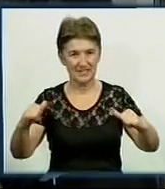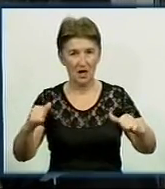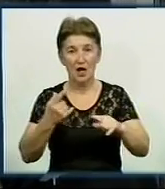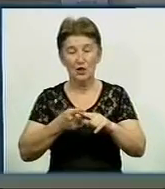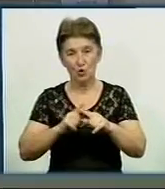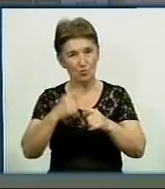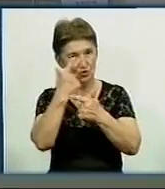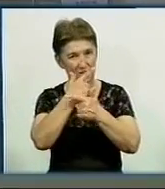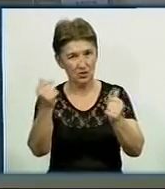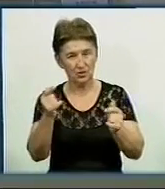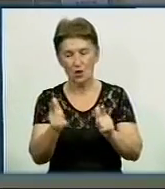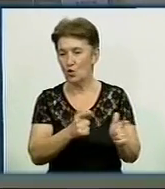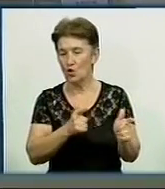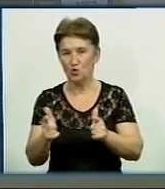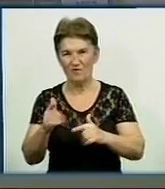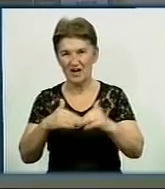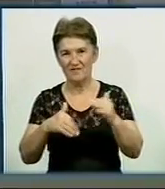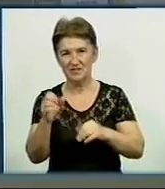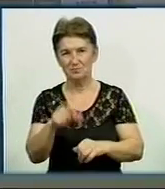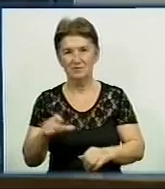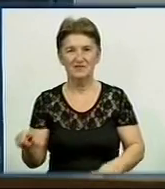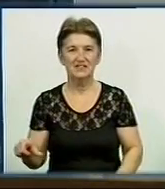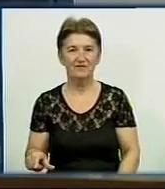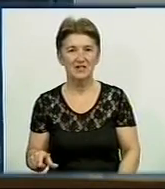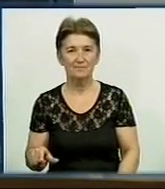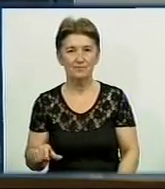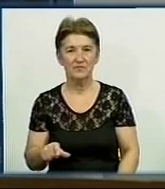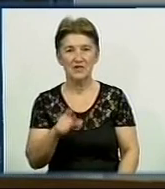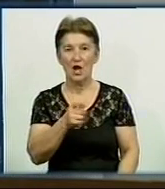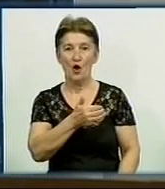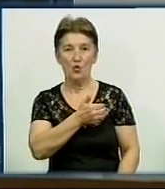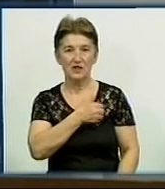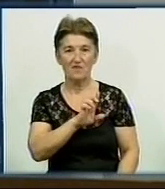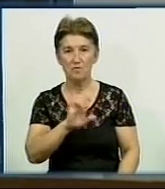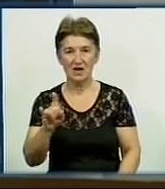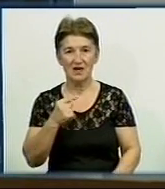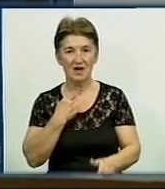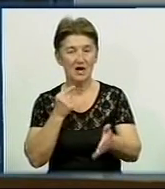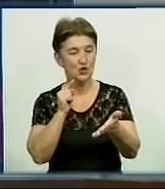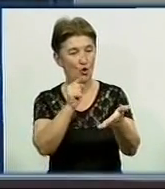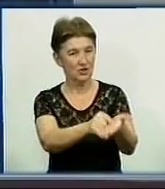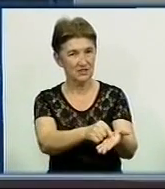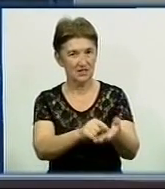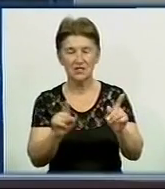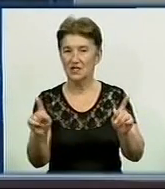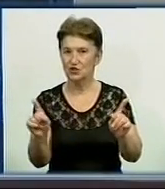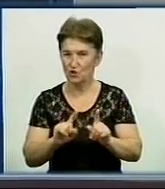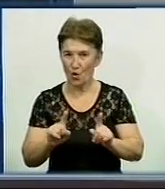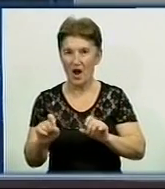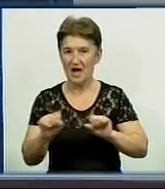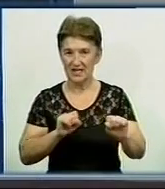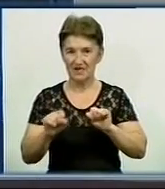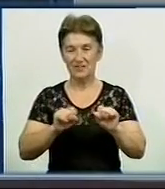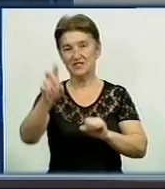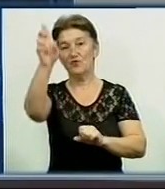закликають фахівців бути готовими до цього. Хотів би наголосити, що керівництво